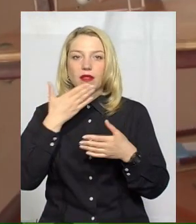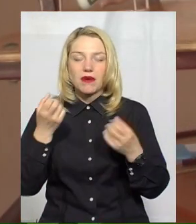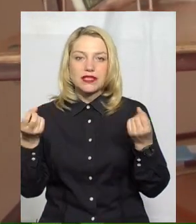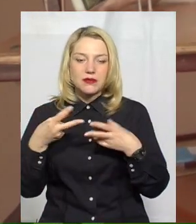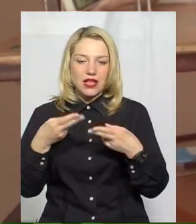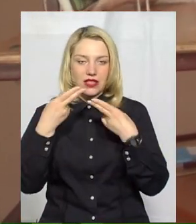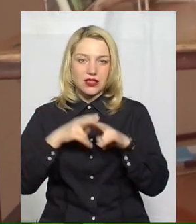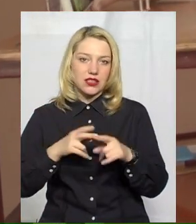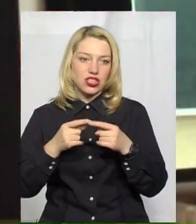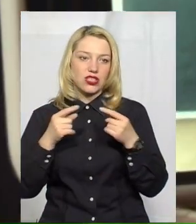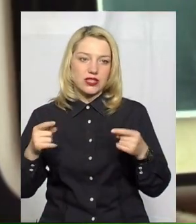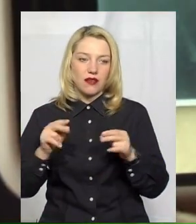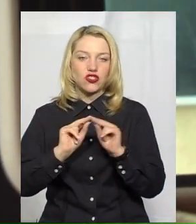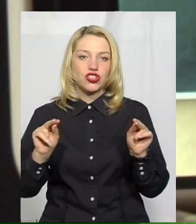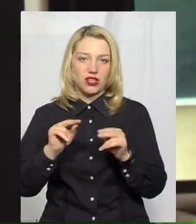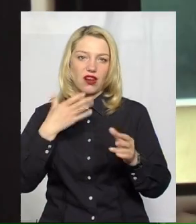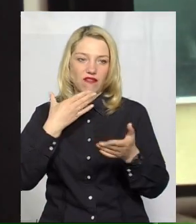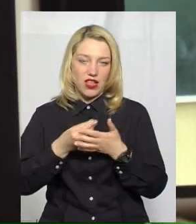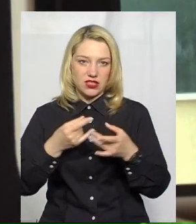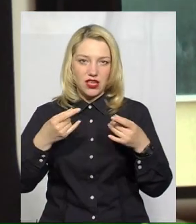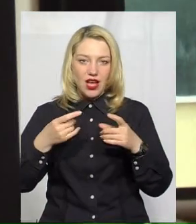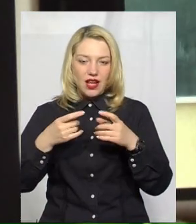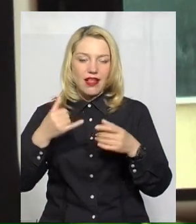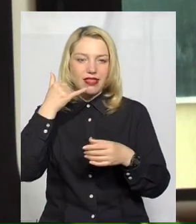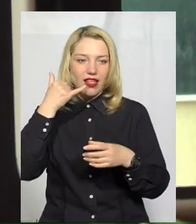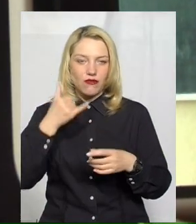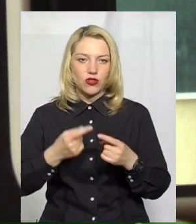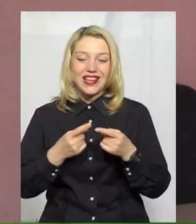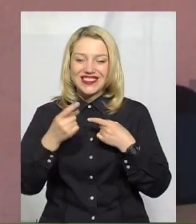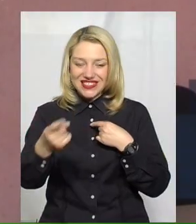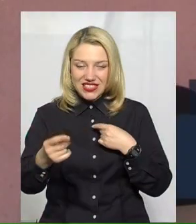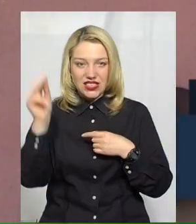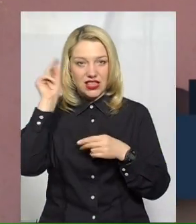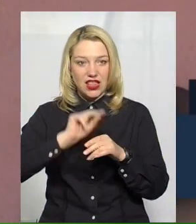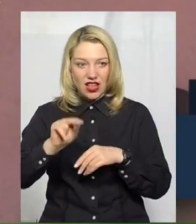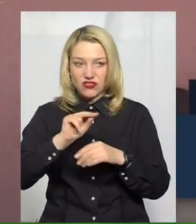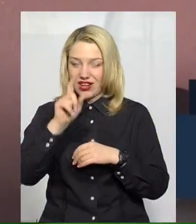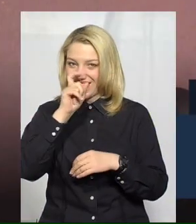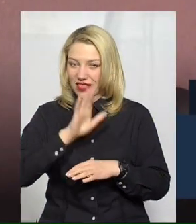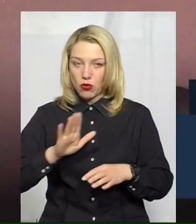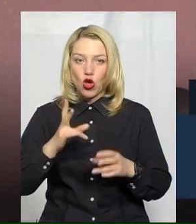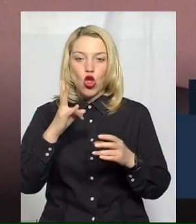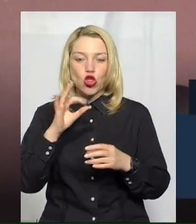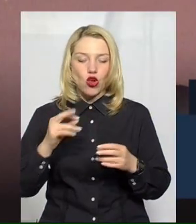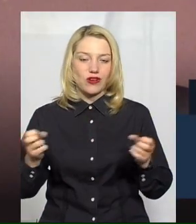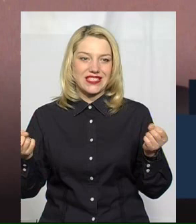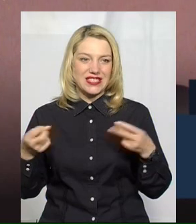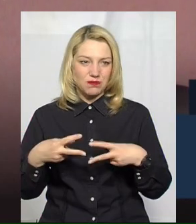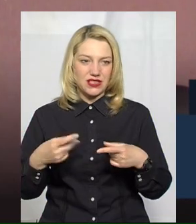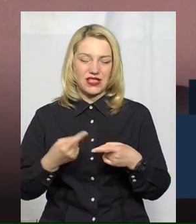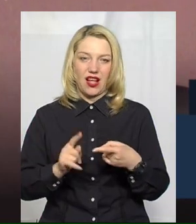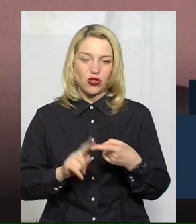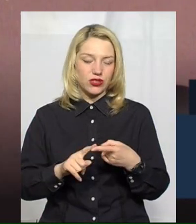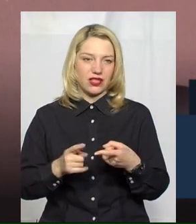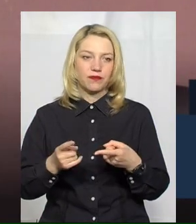вчителі працюють на телефонах. Дистанційне навчання – це непогано, но спеціальне освіта до чого не готова. Діти